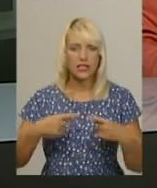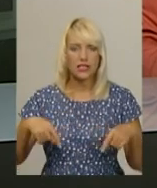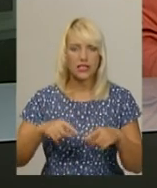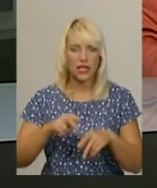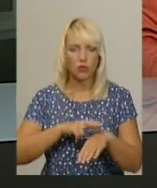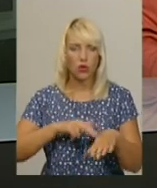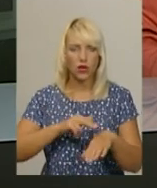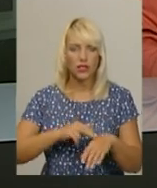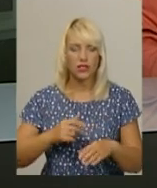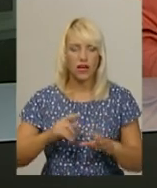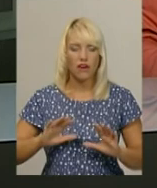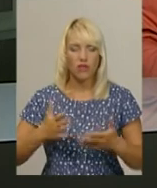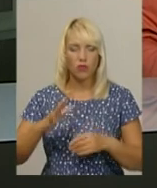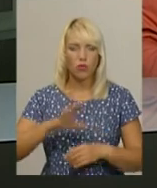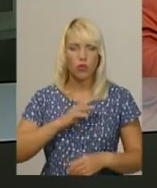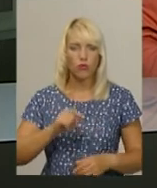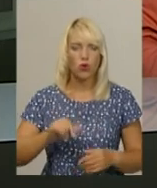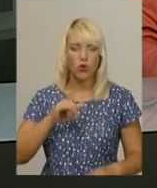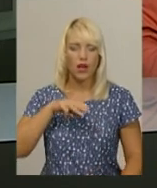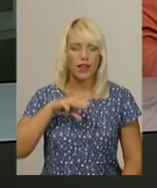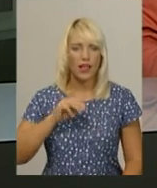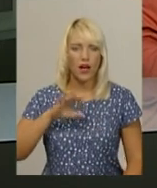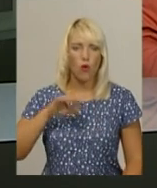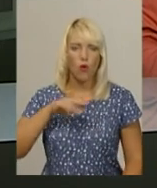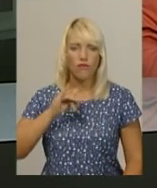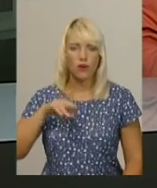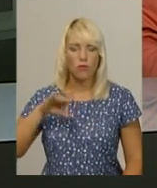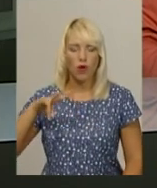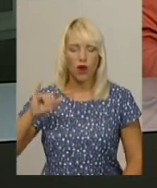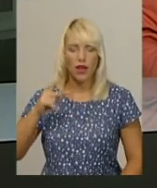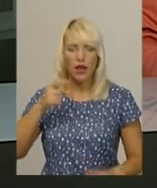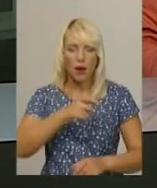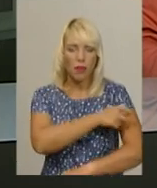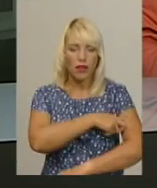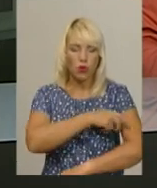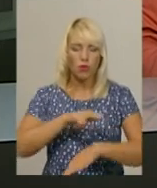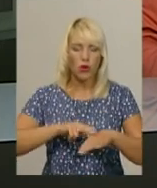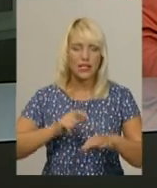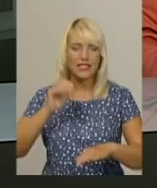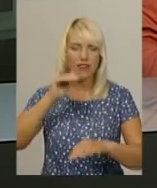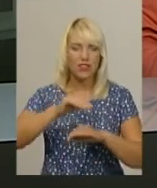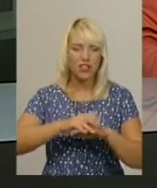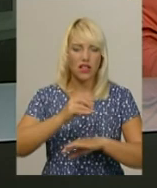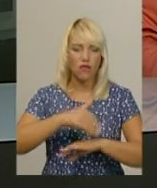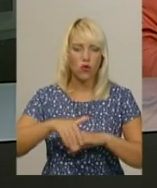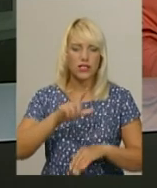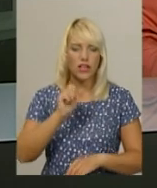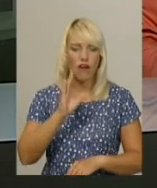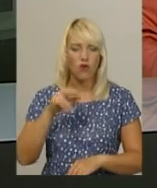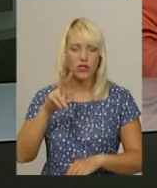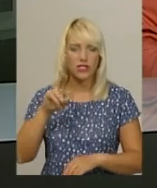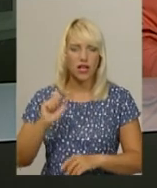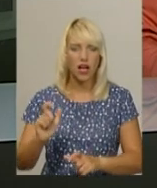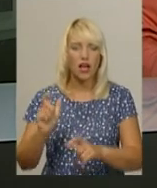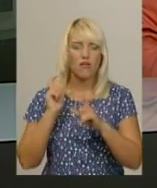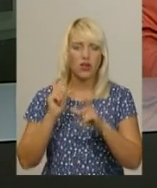Інна Глега, випадок стався у Теофіполі. О півночі патрульні помітили на вулиці Заводській вантажівку, яка рухалася усією проїжджою